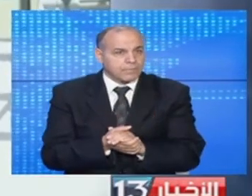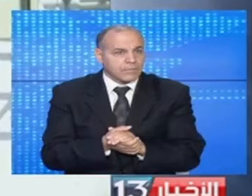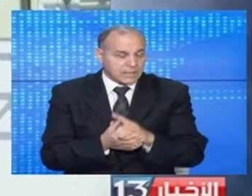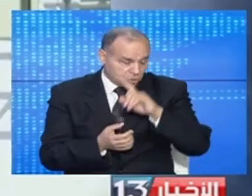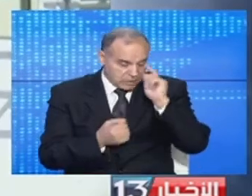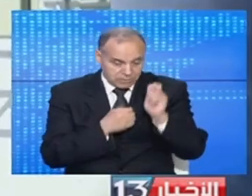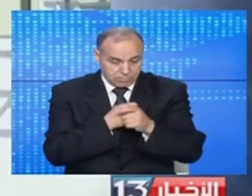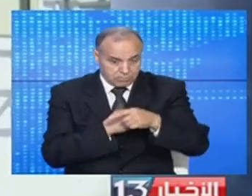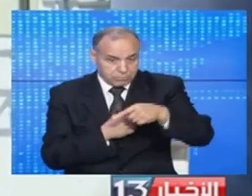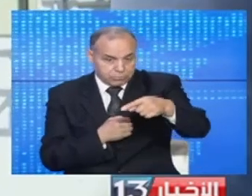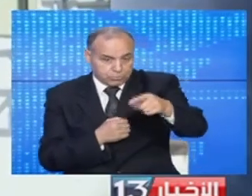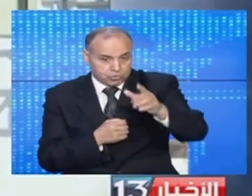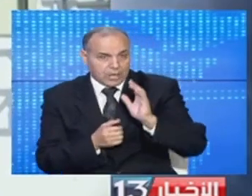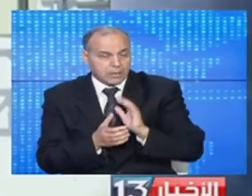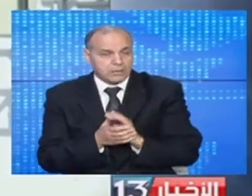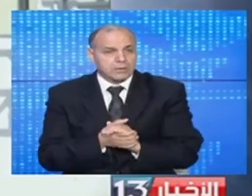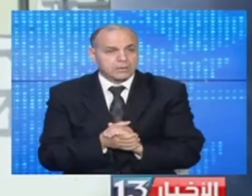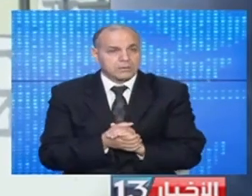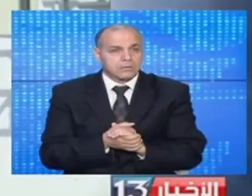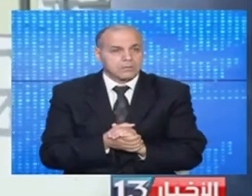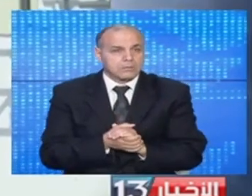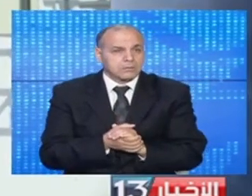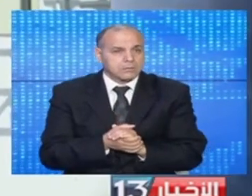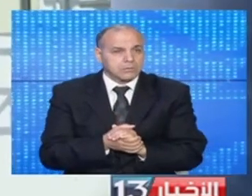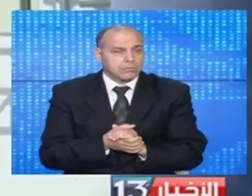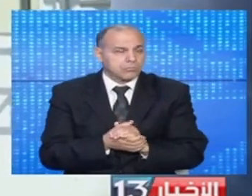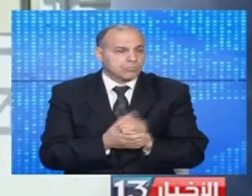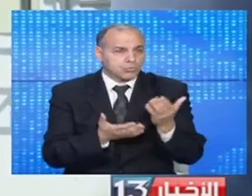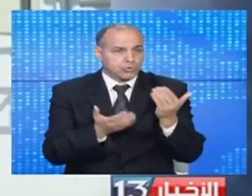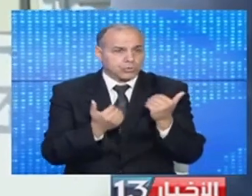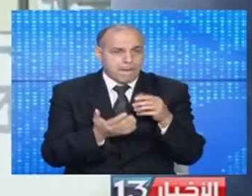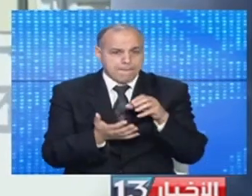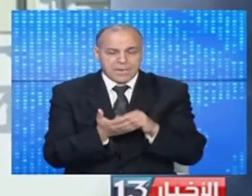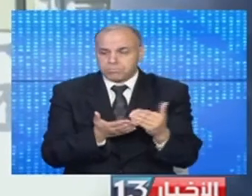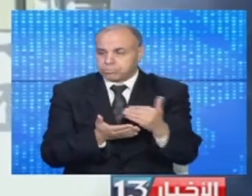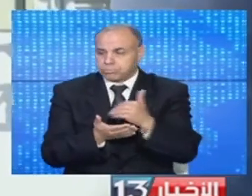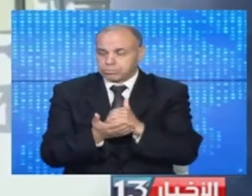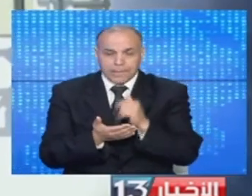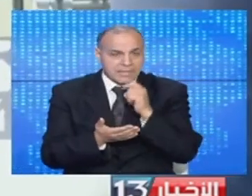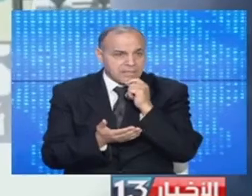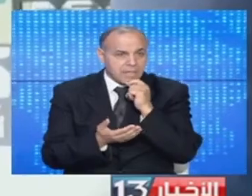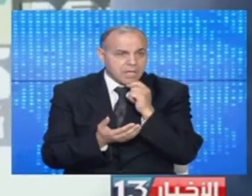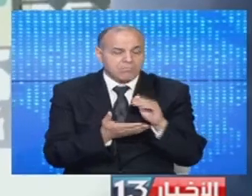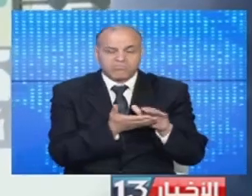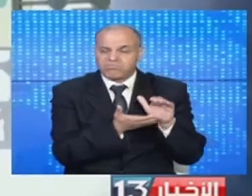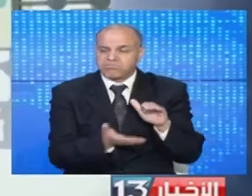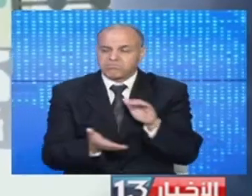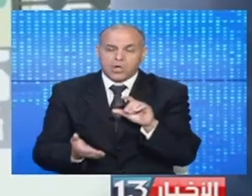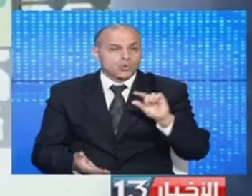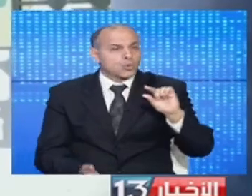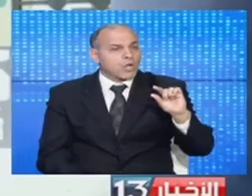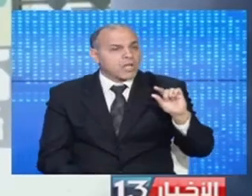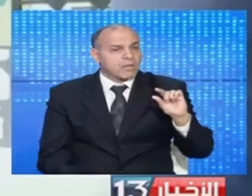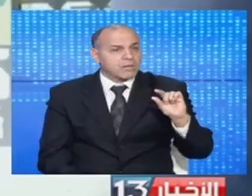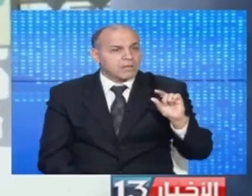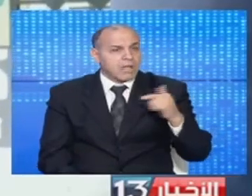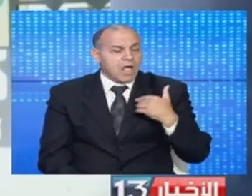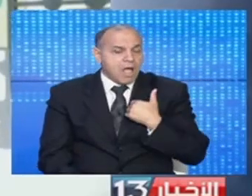الأسباع القادمة يجيبوا المراكز التجميع ولكن بكيميات ضئيلة جدا وهذا ما يخلي